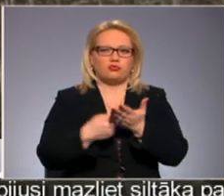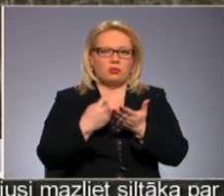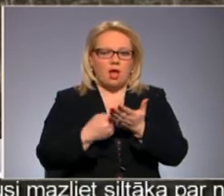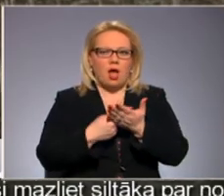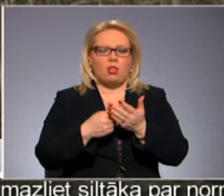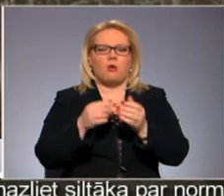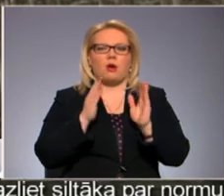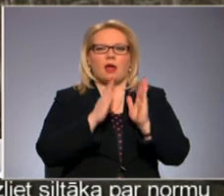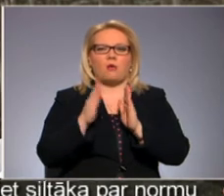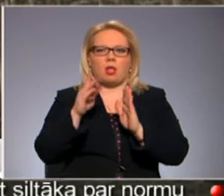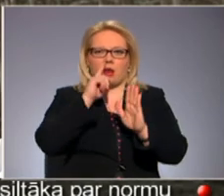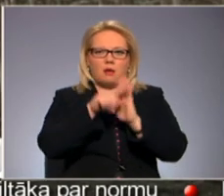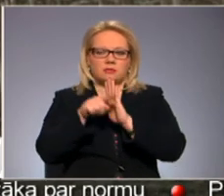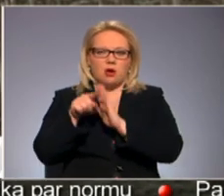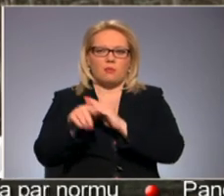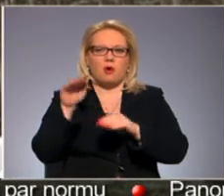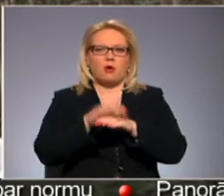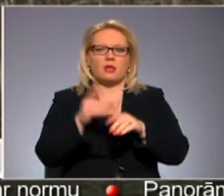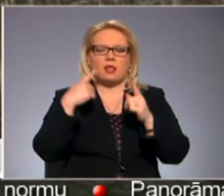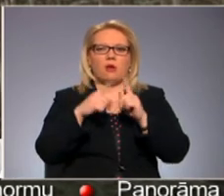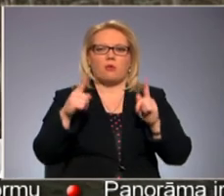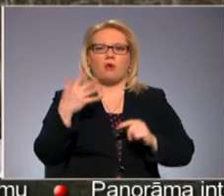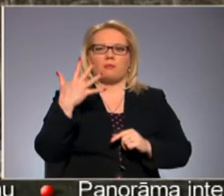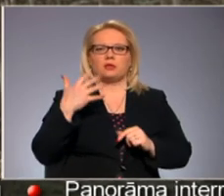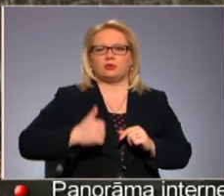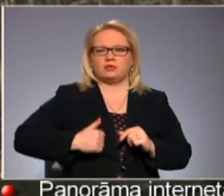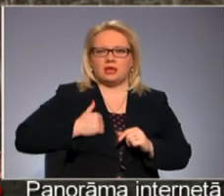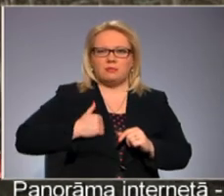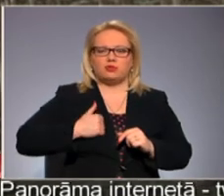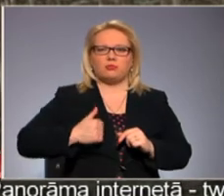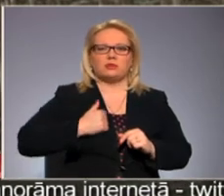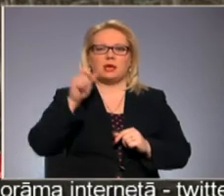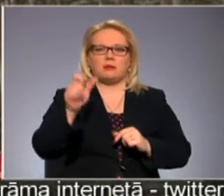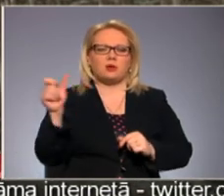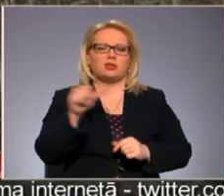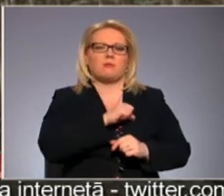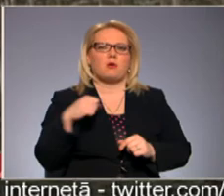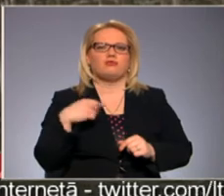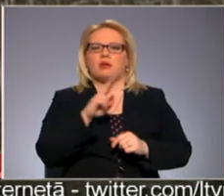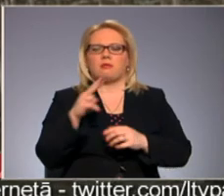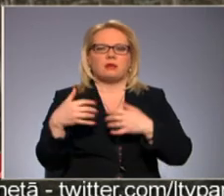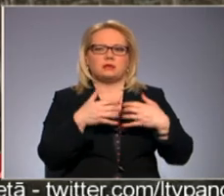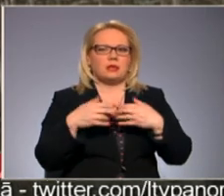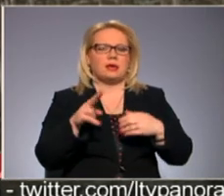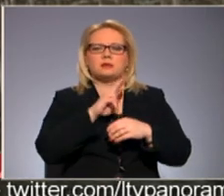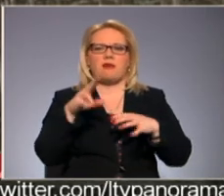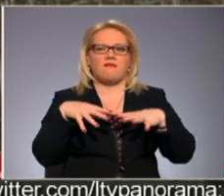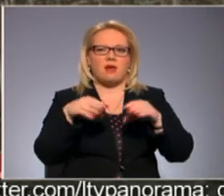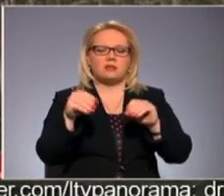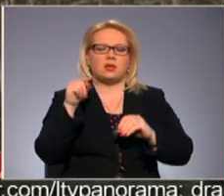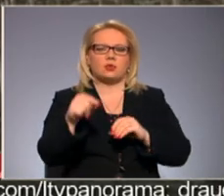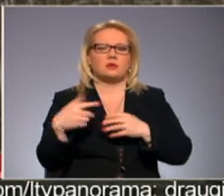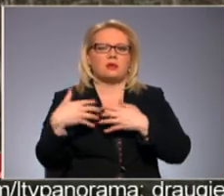konkrētā laika periodā un šajos pietos īpašumos īpašnieki paši necīnījās, neveica šos